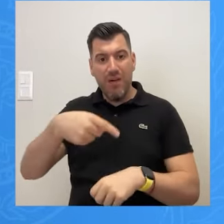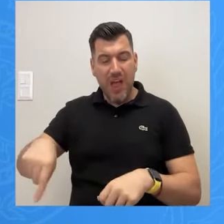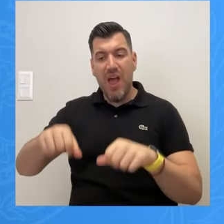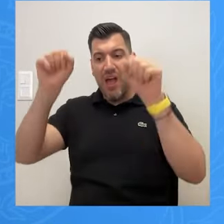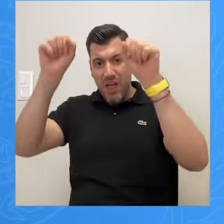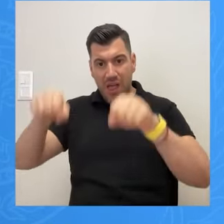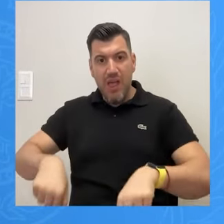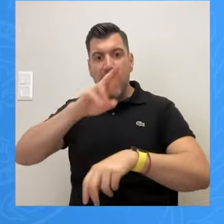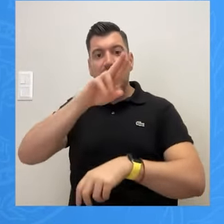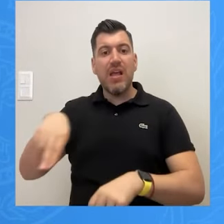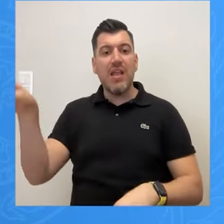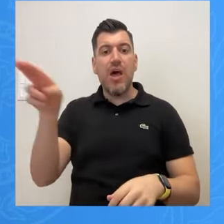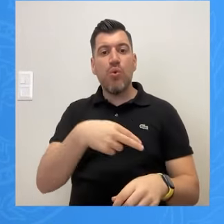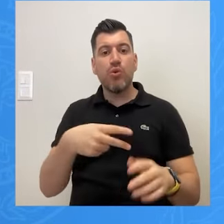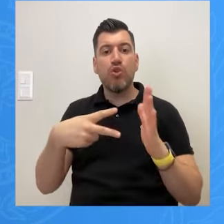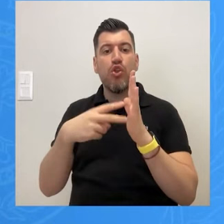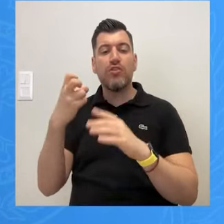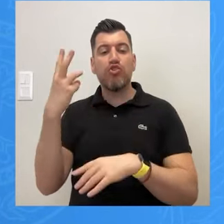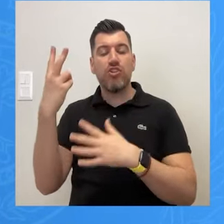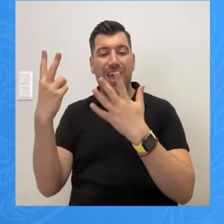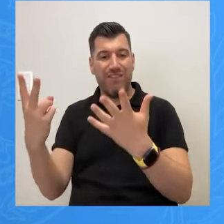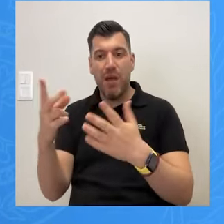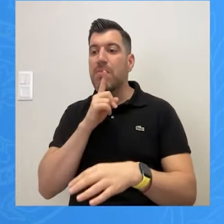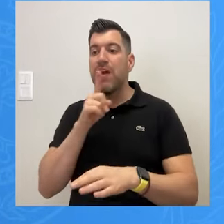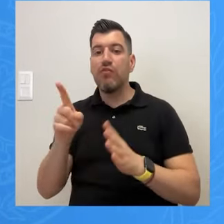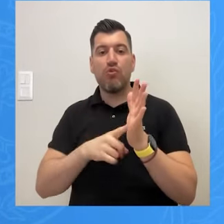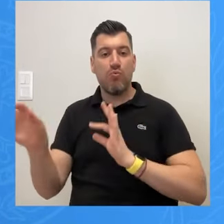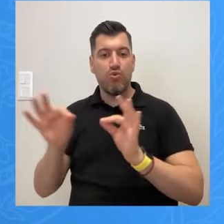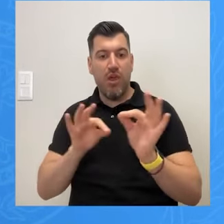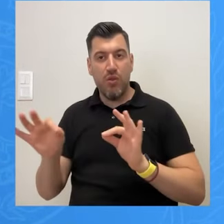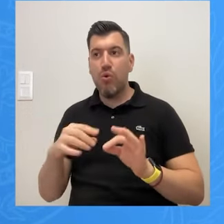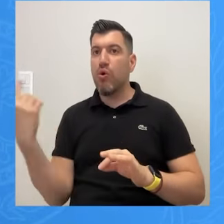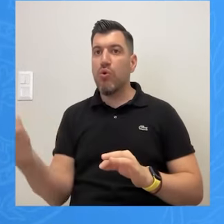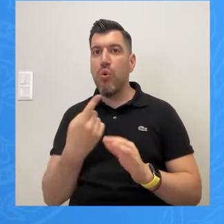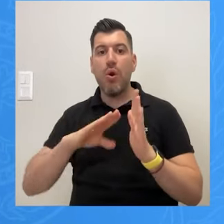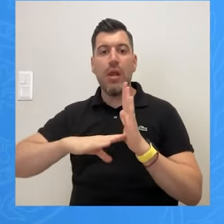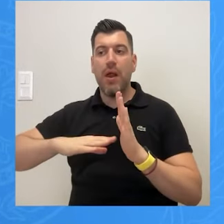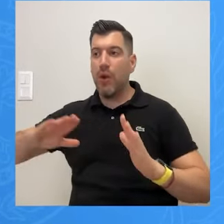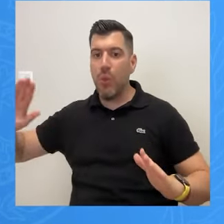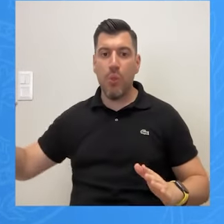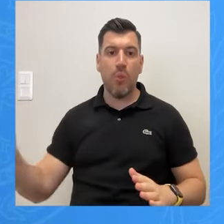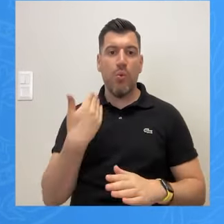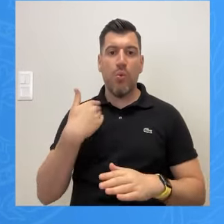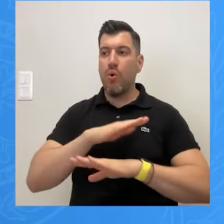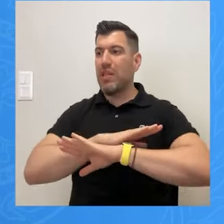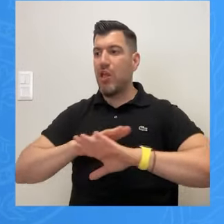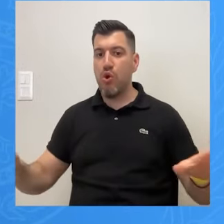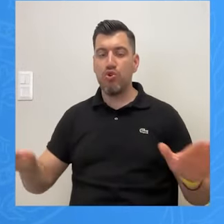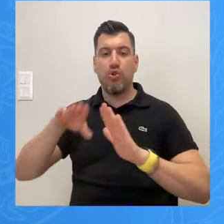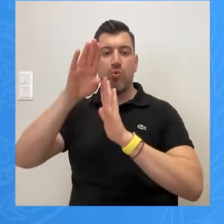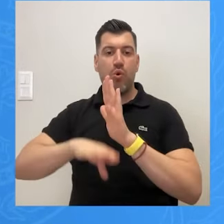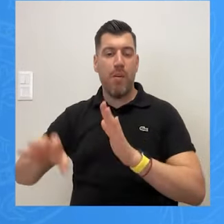2027 με αυτό το νομοσχέδιο και οι εργαζόμενοι χάνουν τη δουλειά τους όταν λύγει το πρόγραμμα ΕΣΠΑ